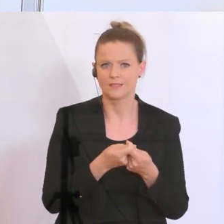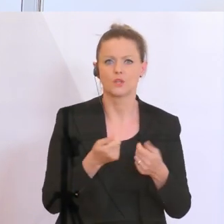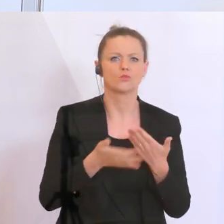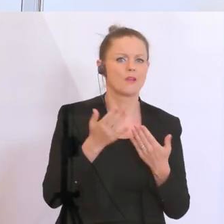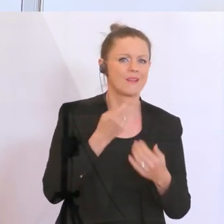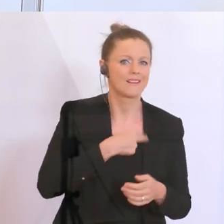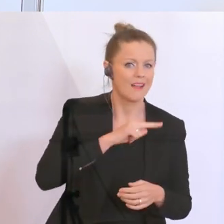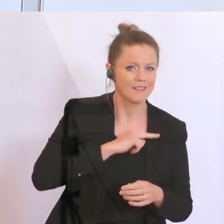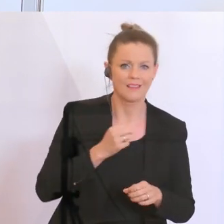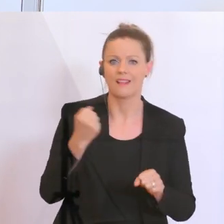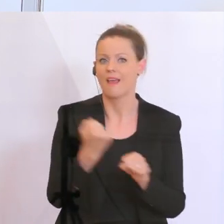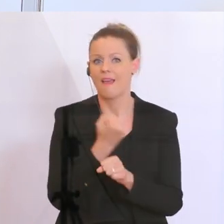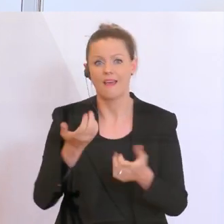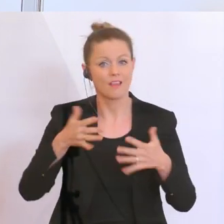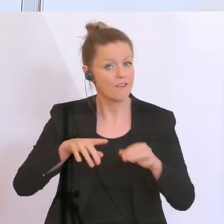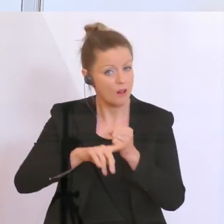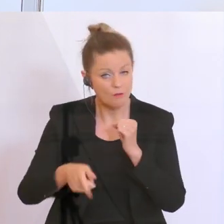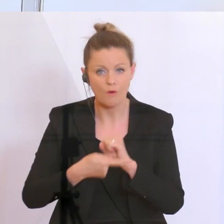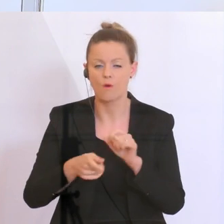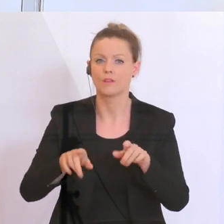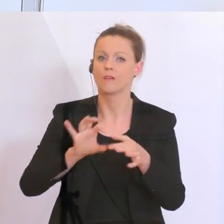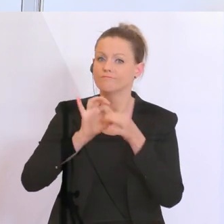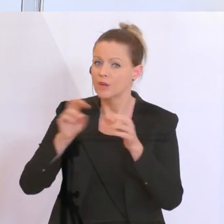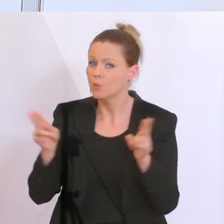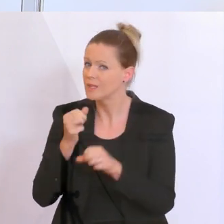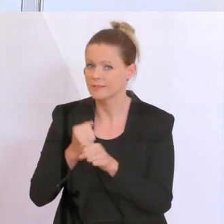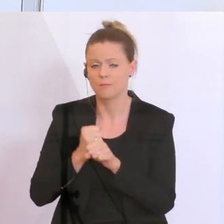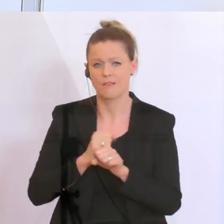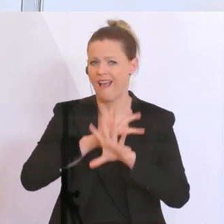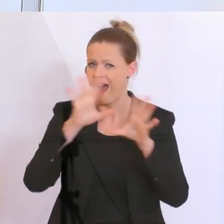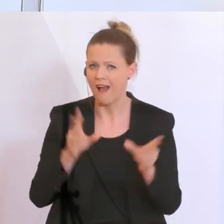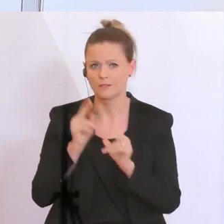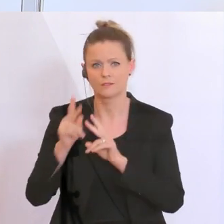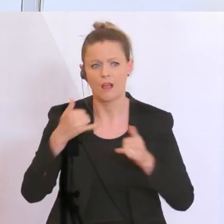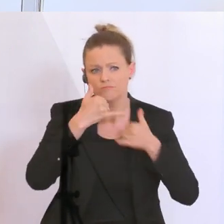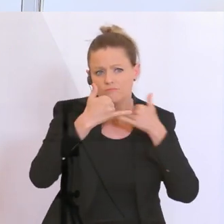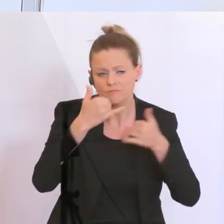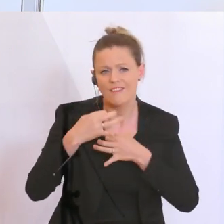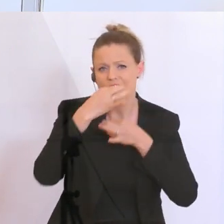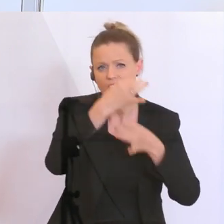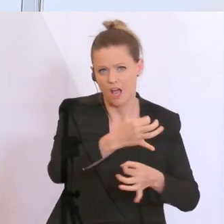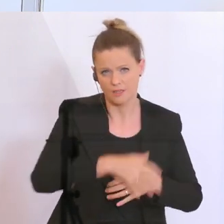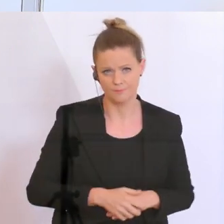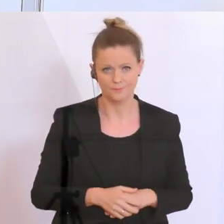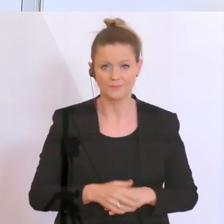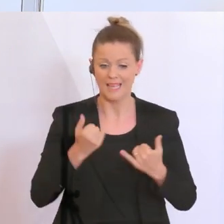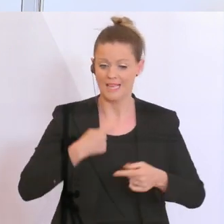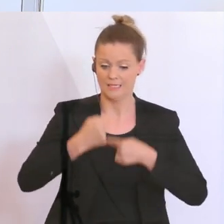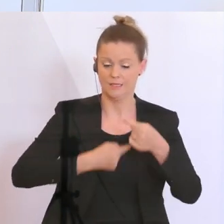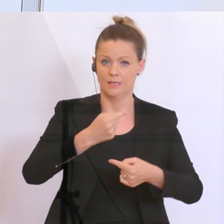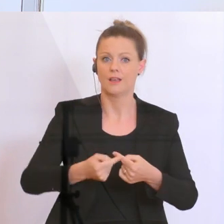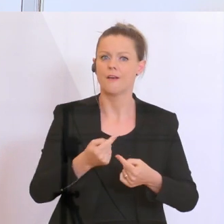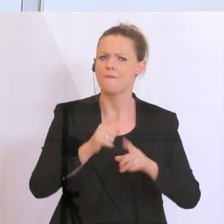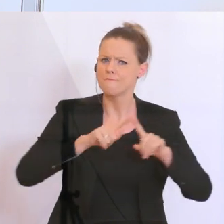Härtefallfonds bis hin zur Frage der Kurzarbeit. Jetzt in der Abwicklung sind viele verschiedene